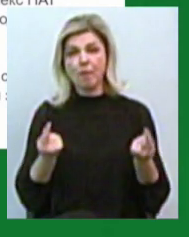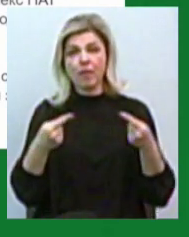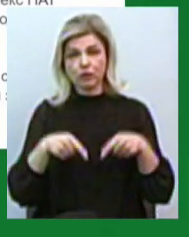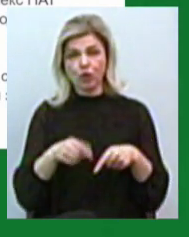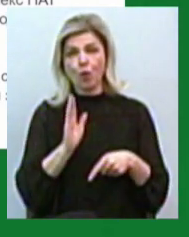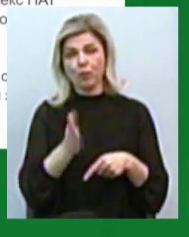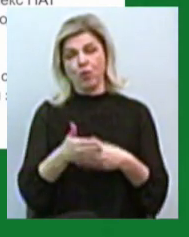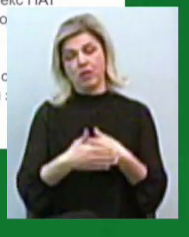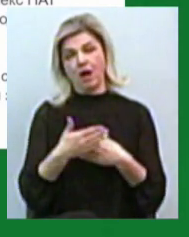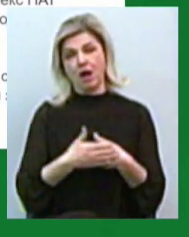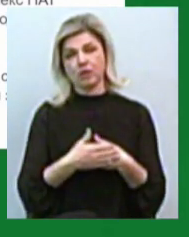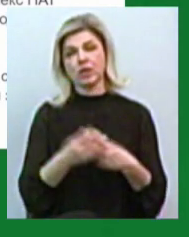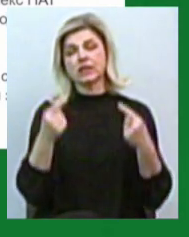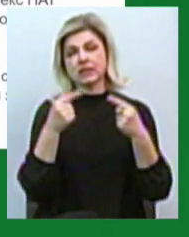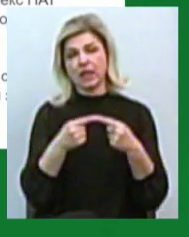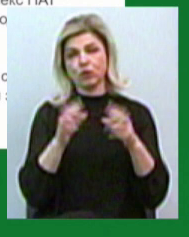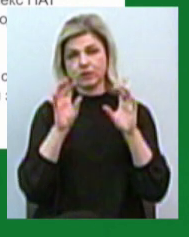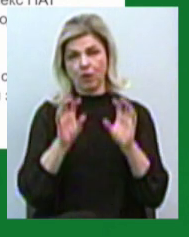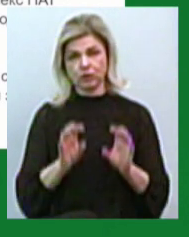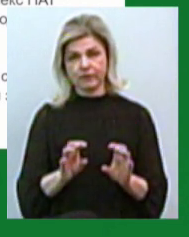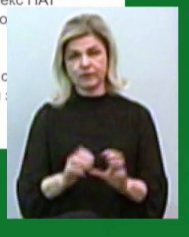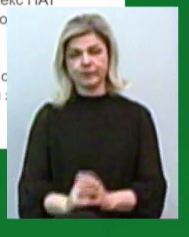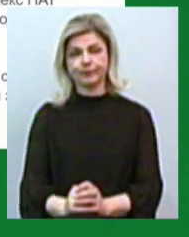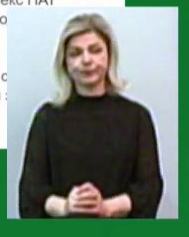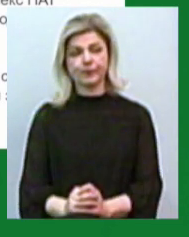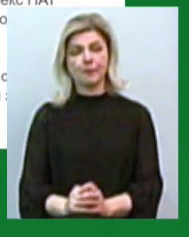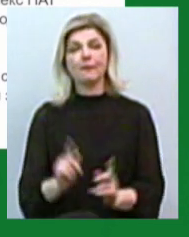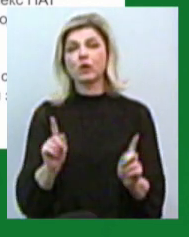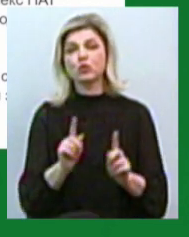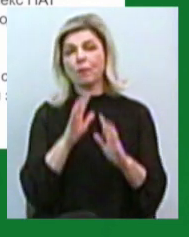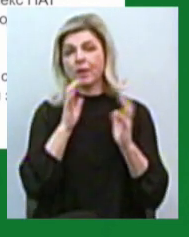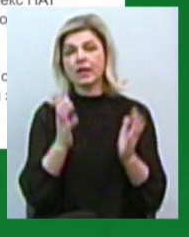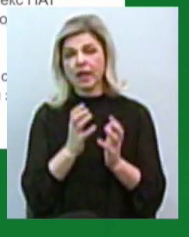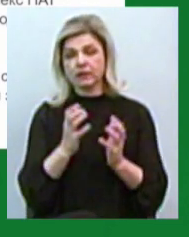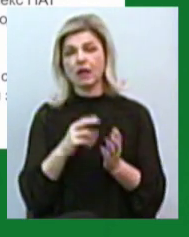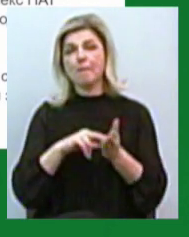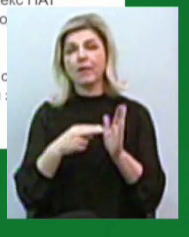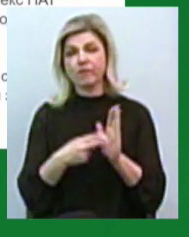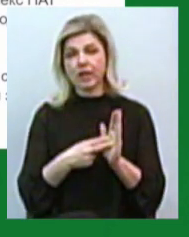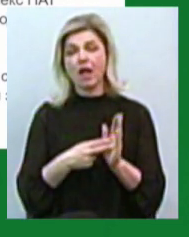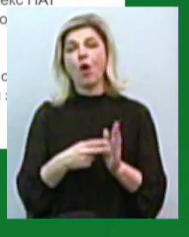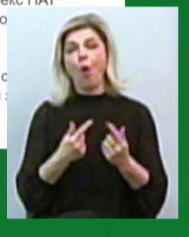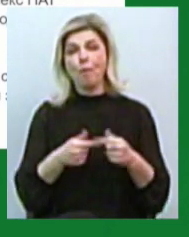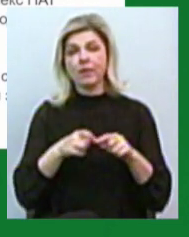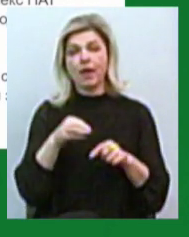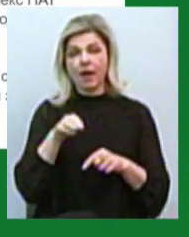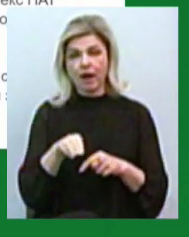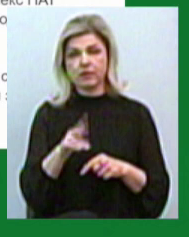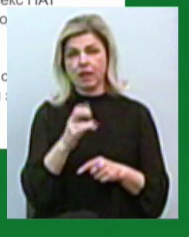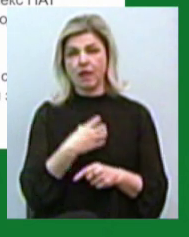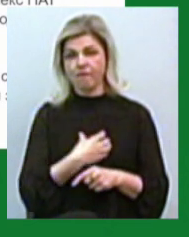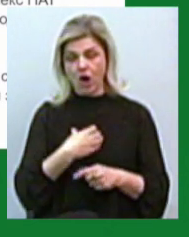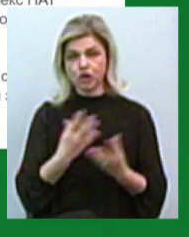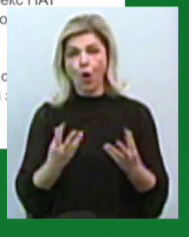були покарані згідно чинного законодавства. Наразі, щоб зберегти стратегічний для держави об'єкт, на сілісний майновий комплекс ПАД